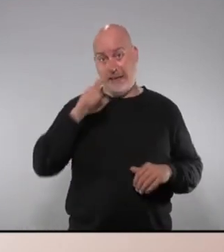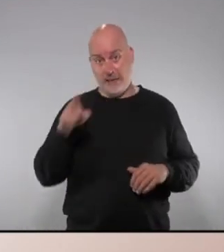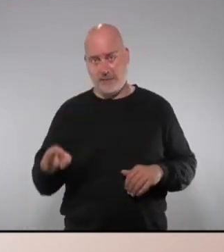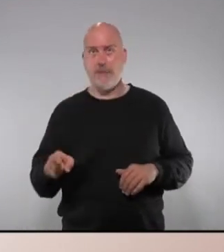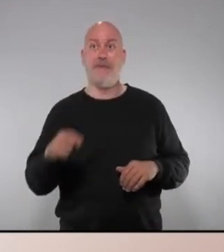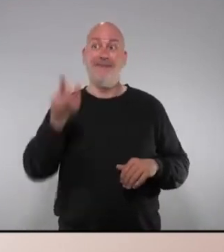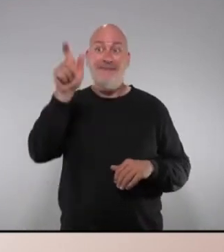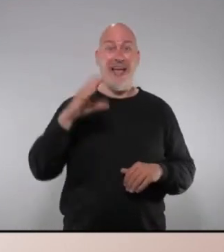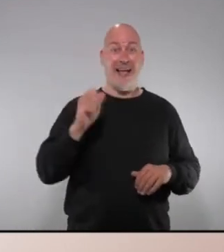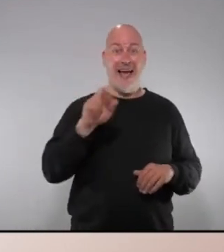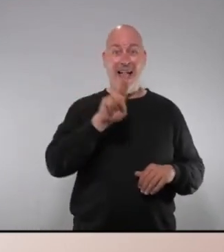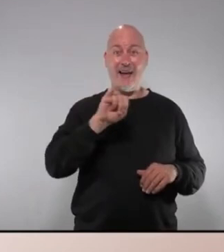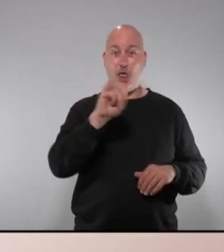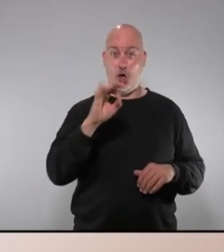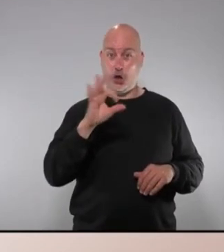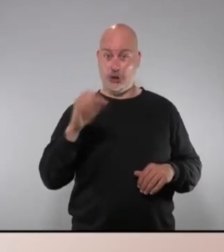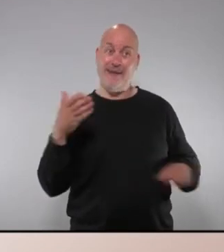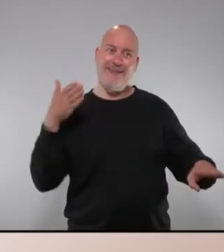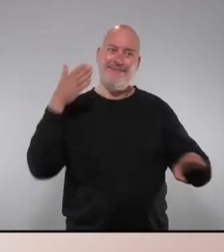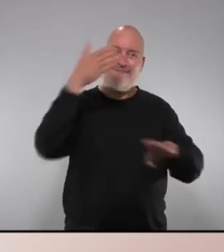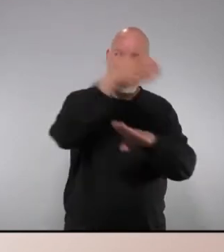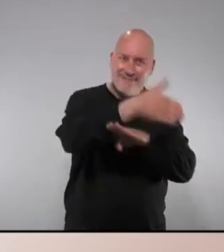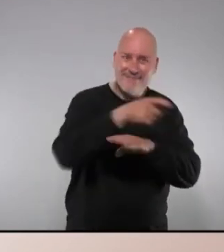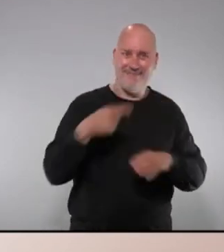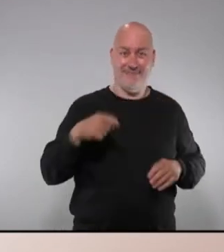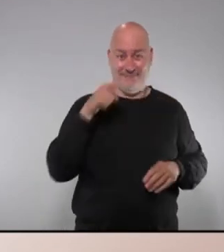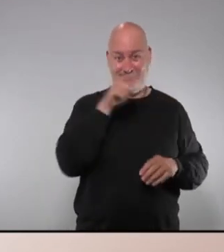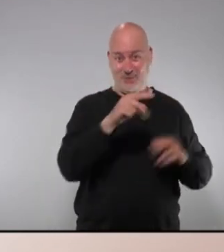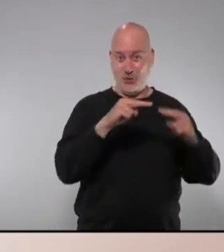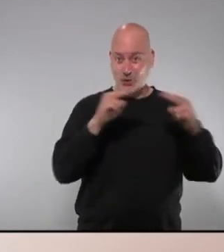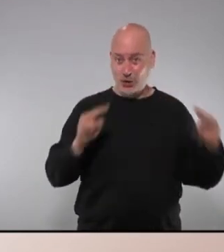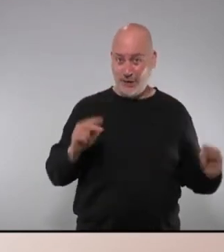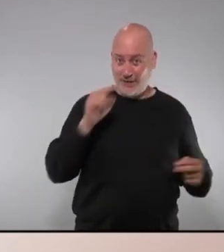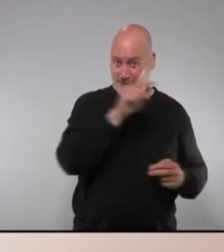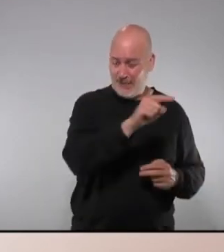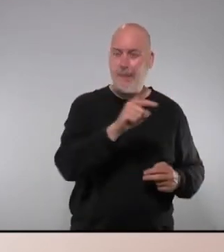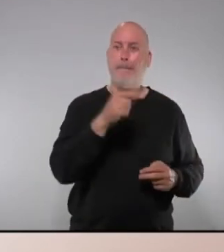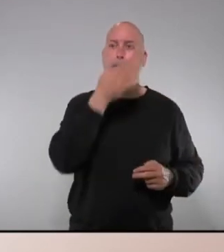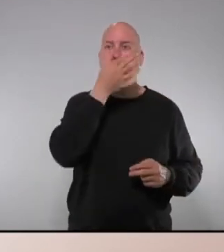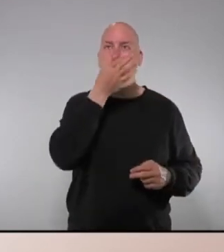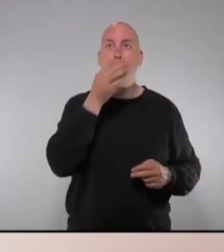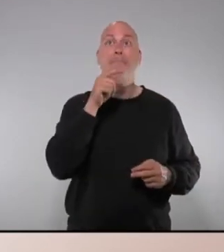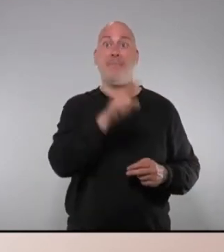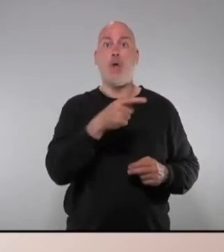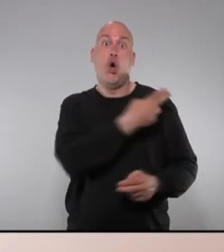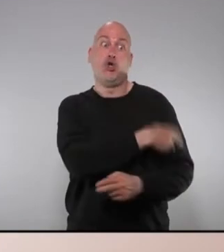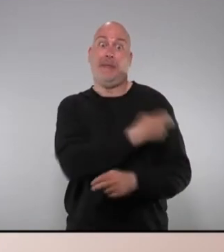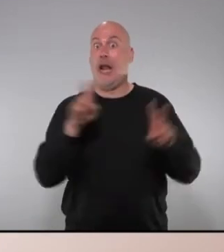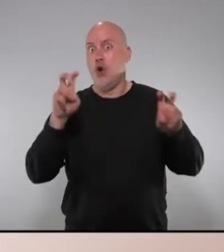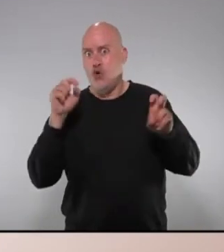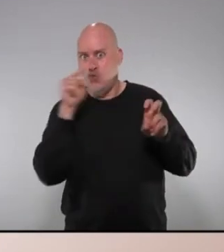Carrizosa a Tortosa i les persones que defensen que s'han mobilitzat per fer un nou hospital de Tortosa